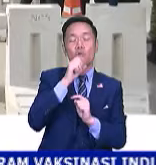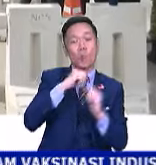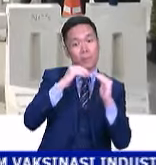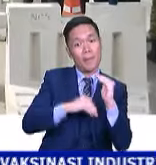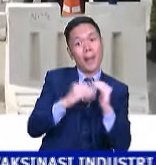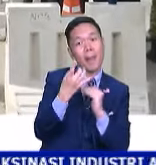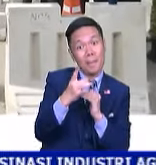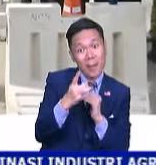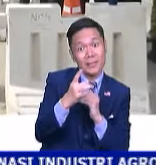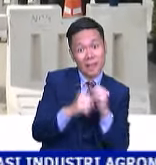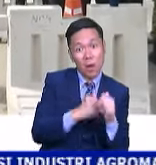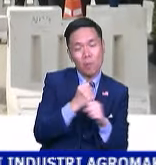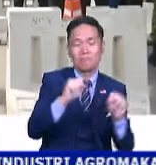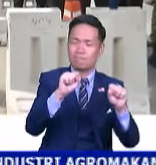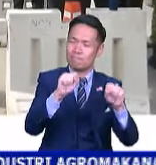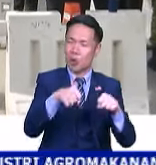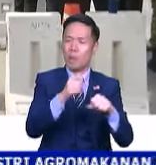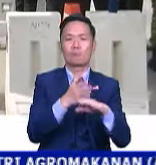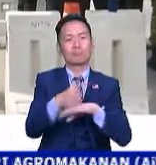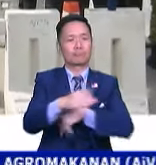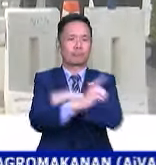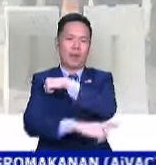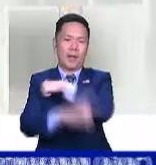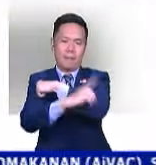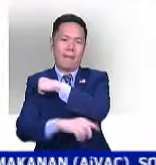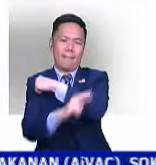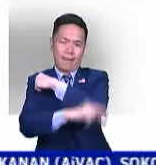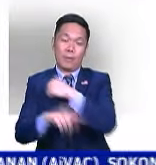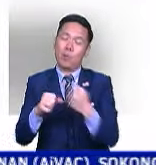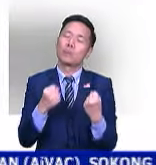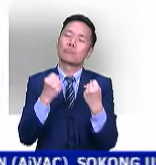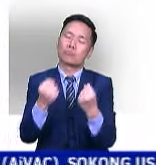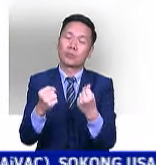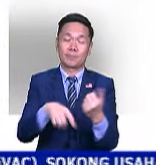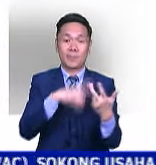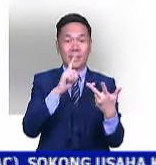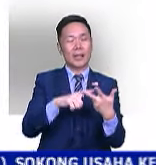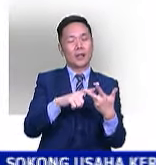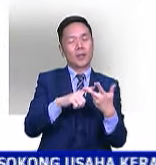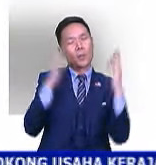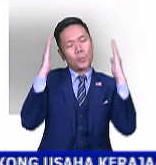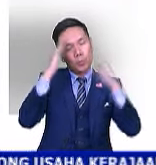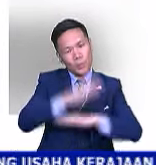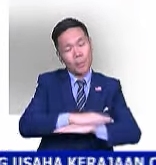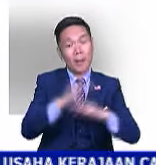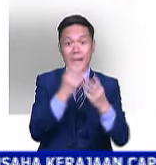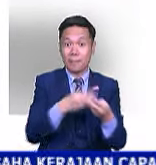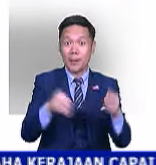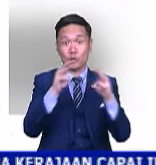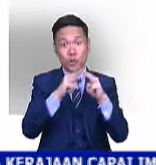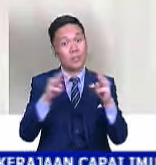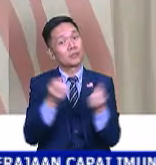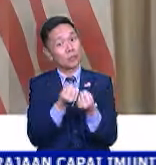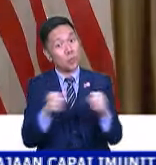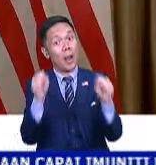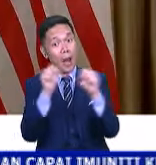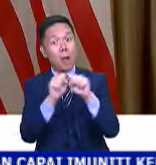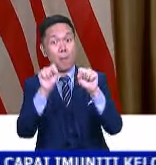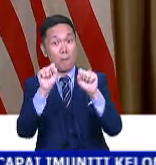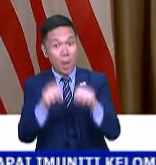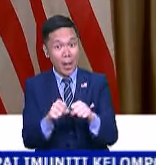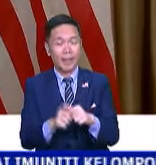tahun turut dibenar rentas daerah dan negeri. Selain itu, aktiviti solat di masjid dan surau juga dibolehkan